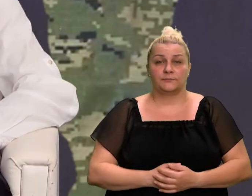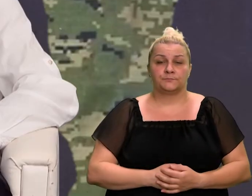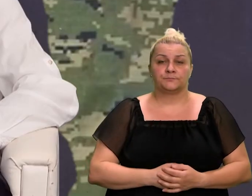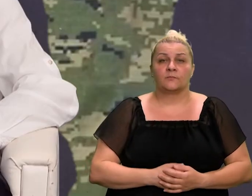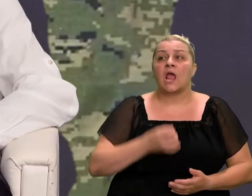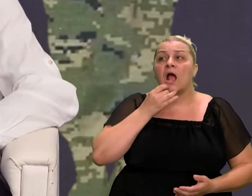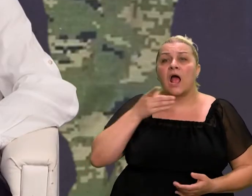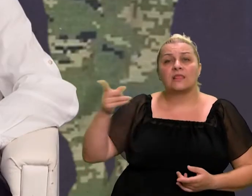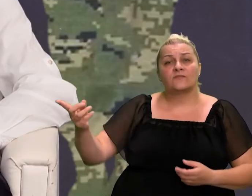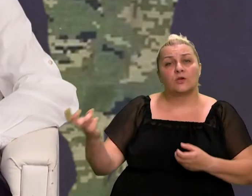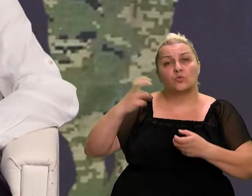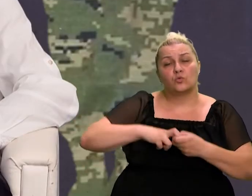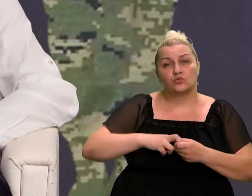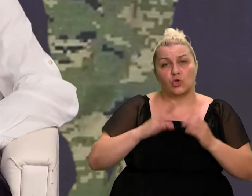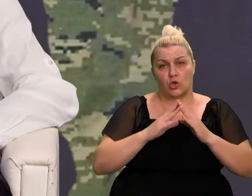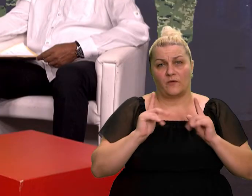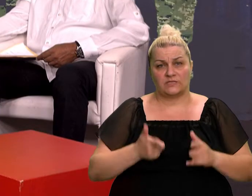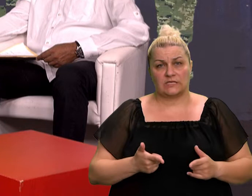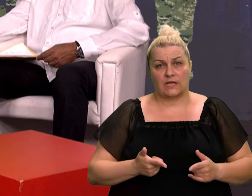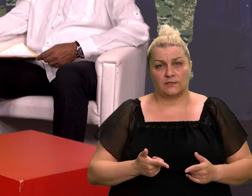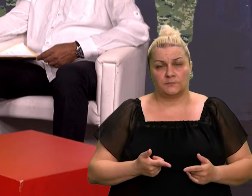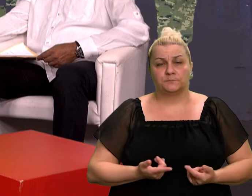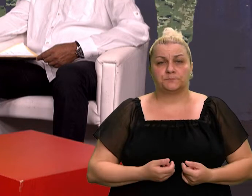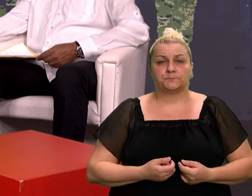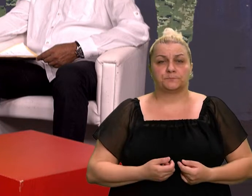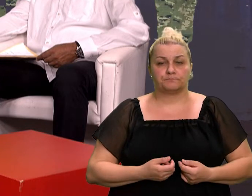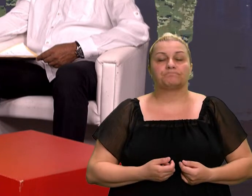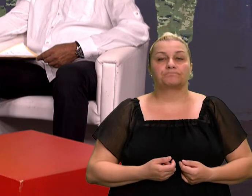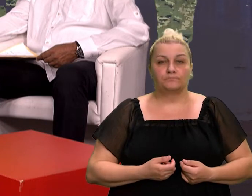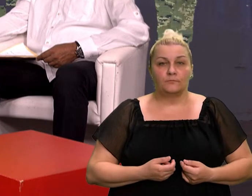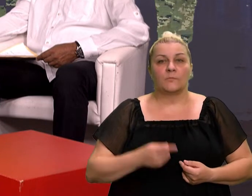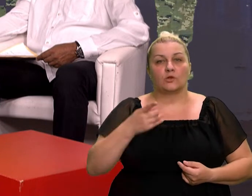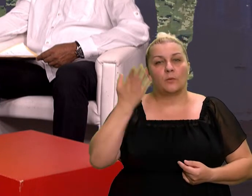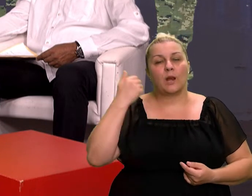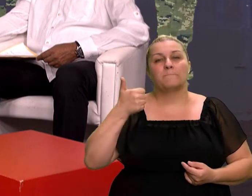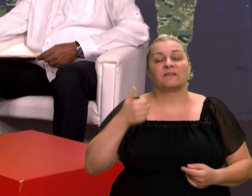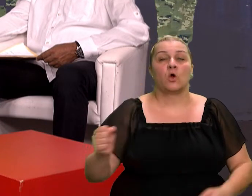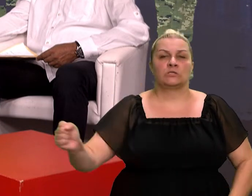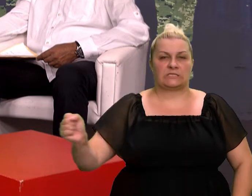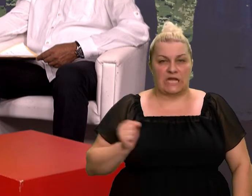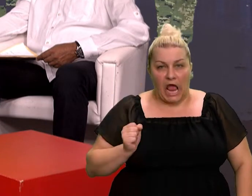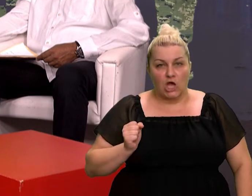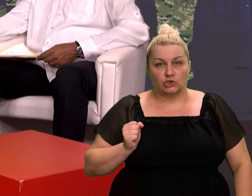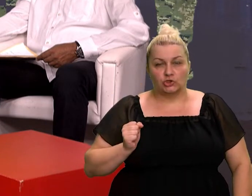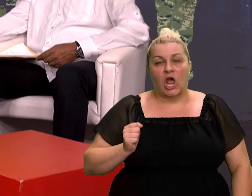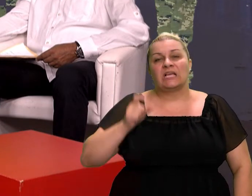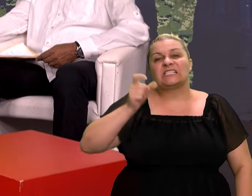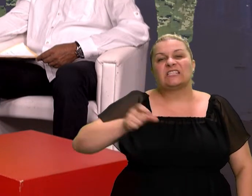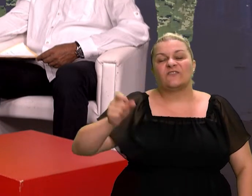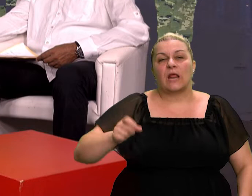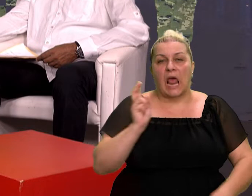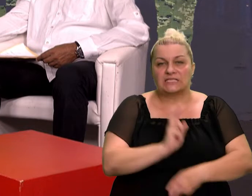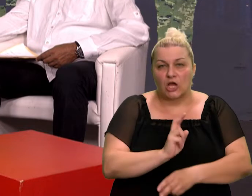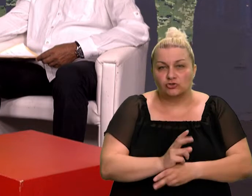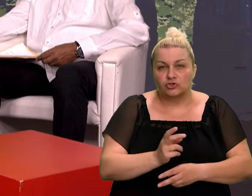Kada ste se vi, Ante, uključili u domolinskog rata? Ovako mi smo, znači, kako je to teklo, to su bile i straže, i civilne zaštite. Znači,